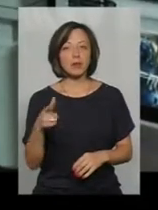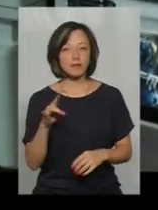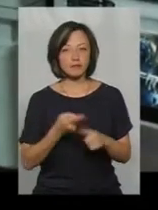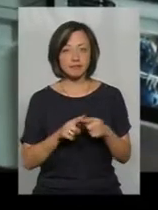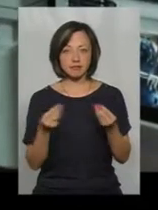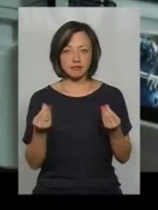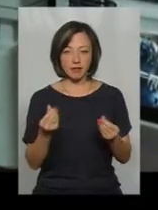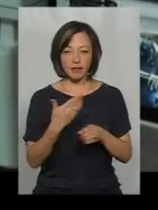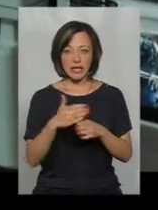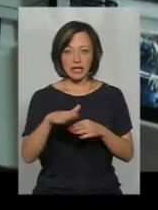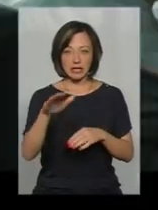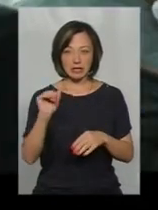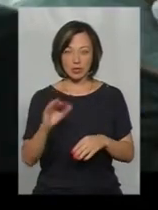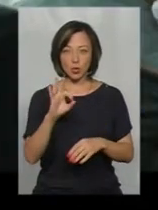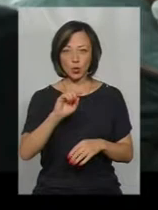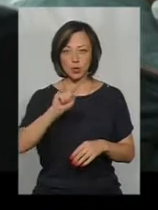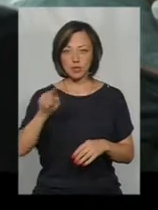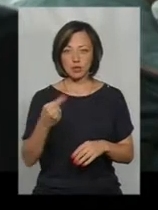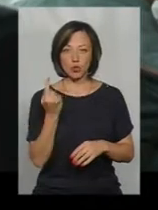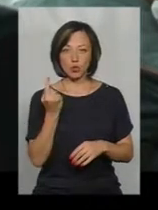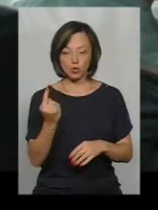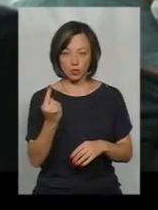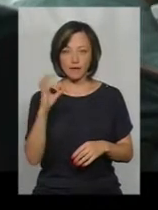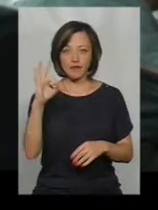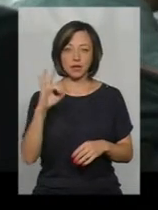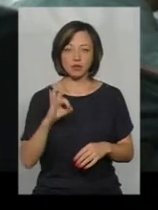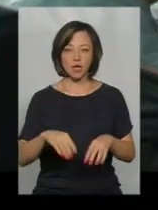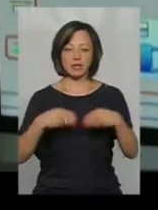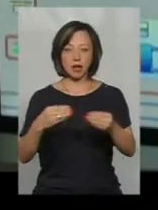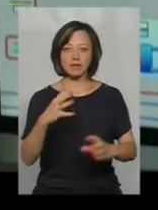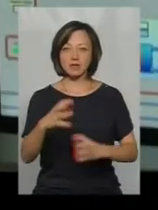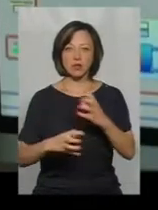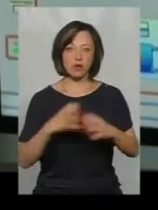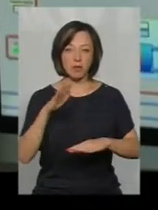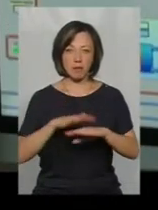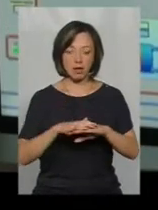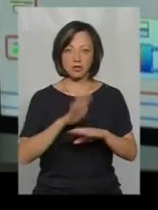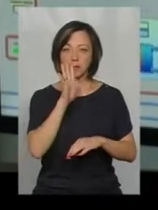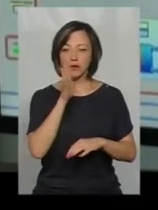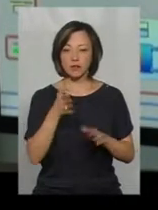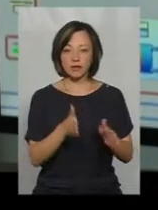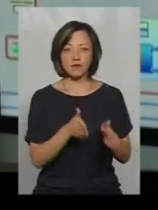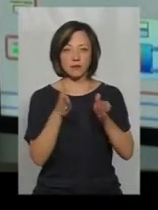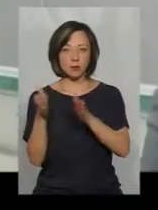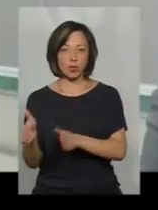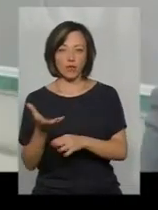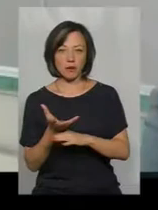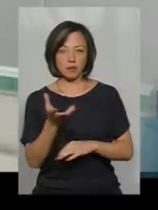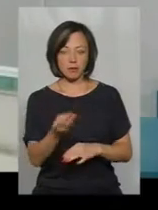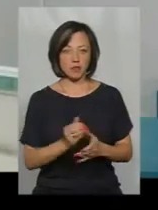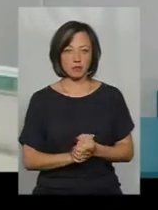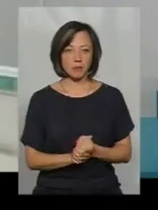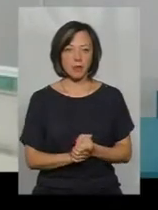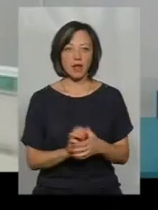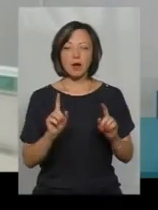Ці кошти у кредит місту під 0,01% дав Світовий банк з п'ятирічним відтермінуванням сплати. Чому